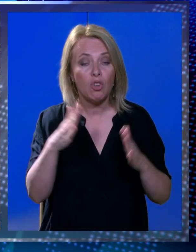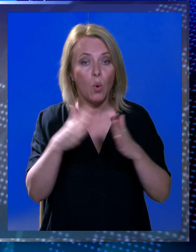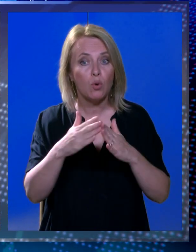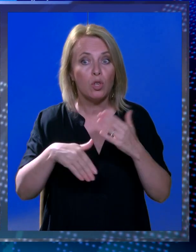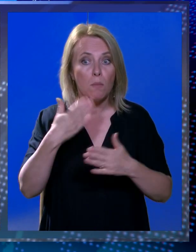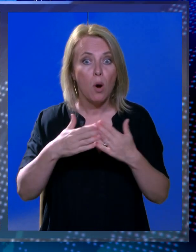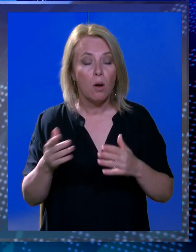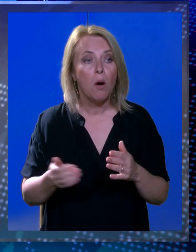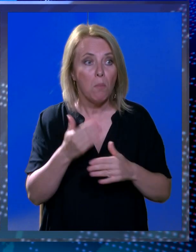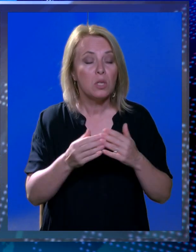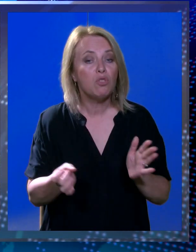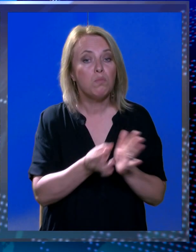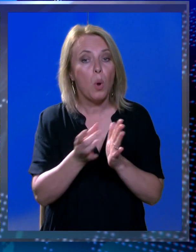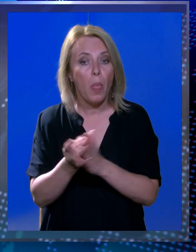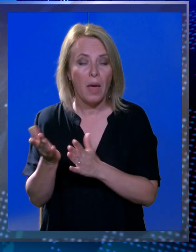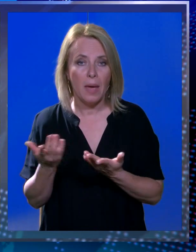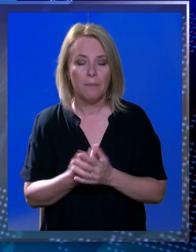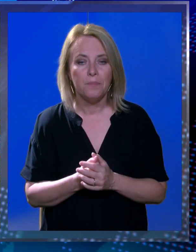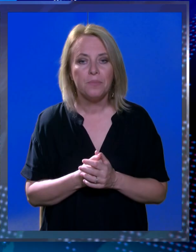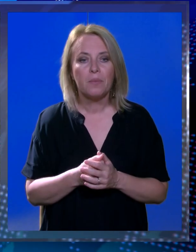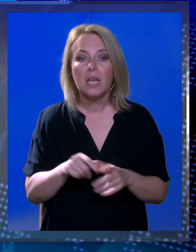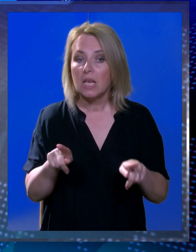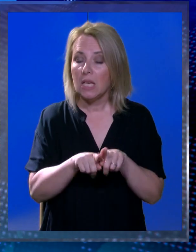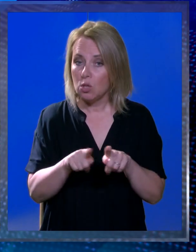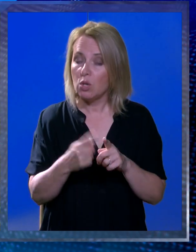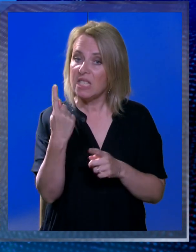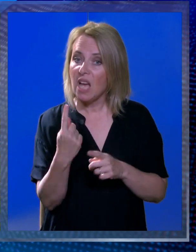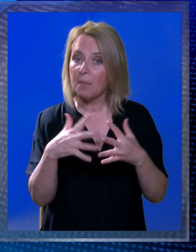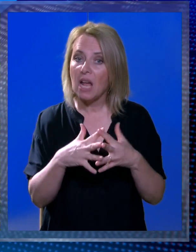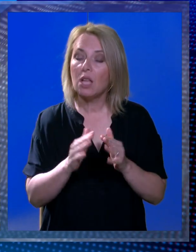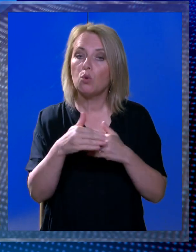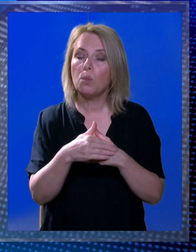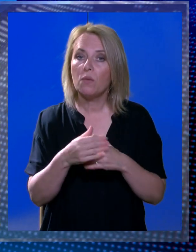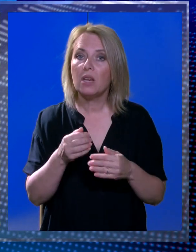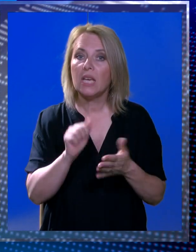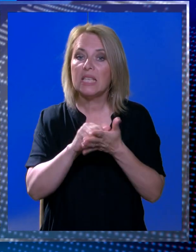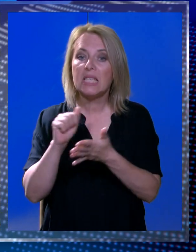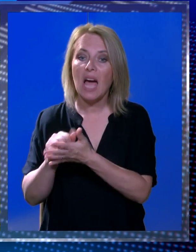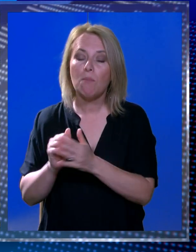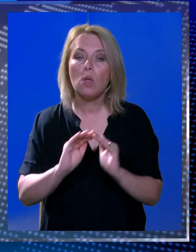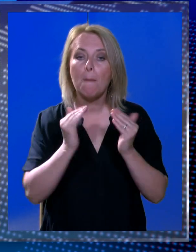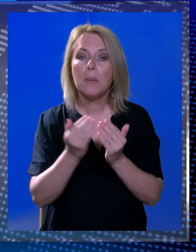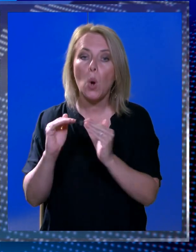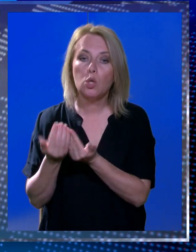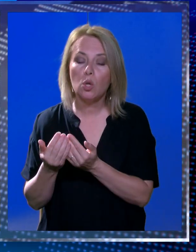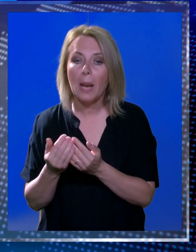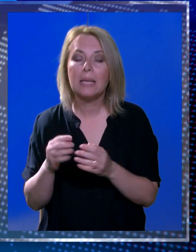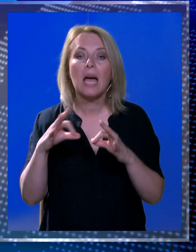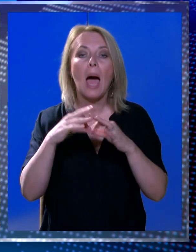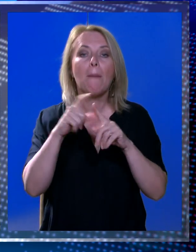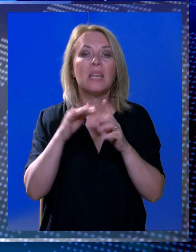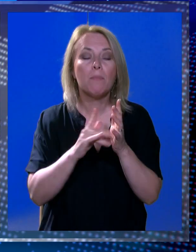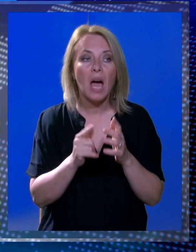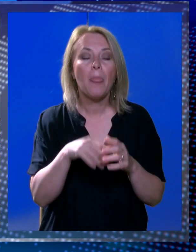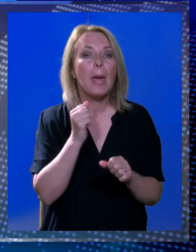ponovo završavati na tržištu nekretnina. Osim toga i sam grad Dubrovnik iznamljuje sve prostore za partmane i pritom